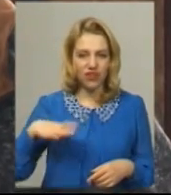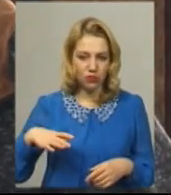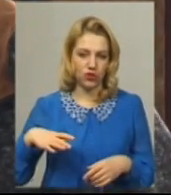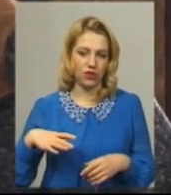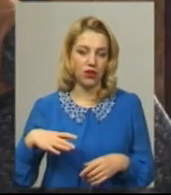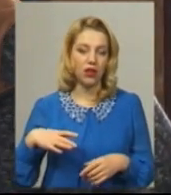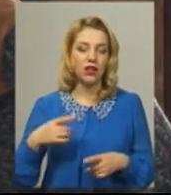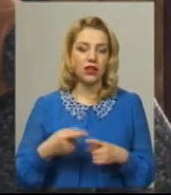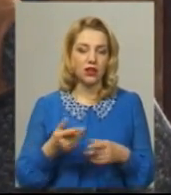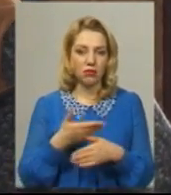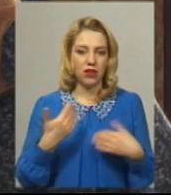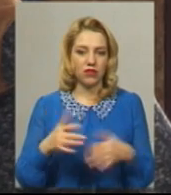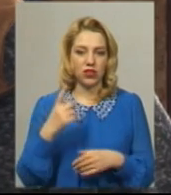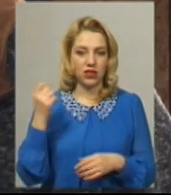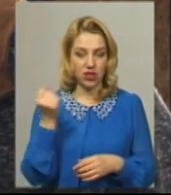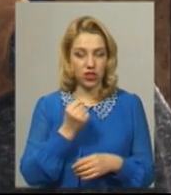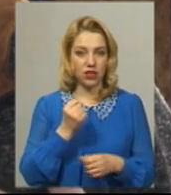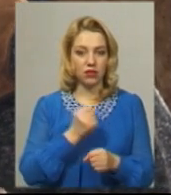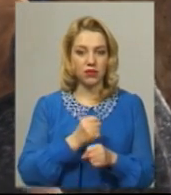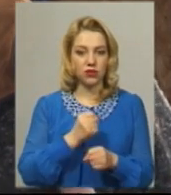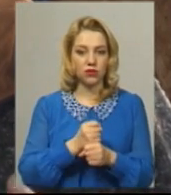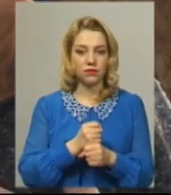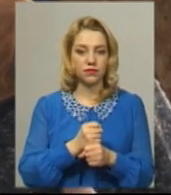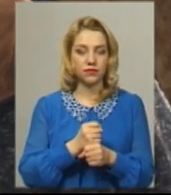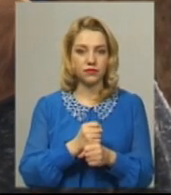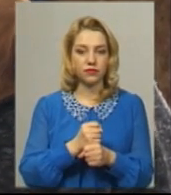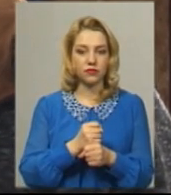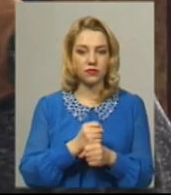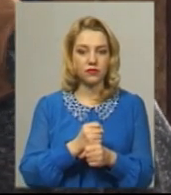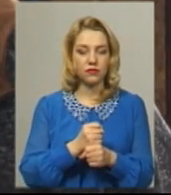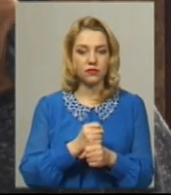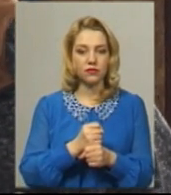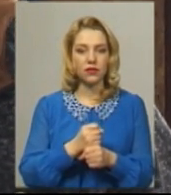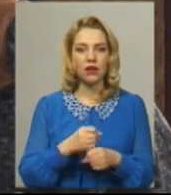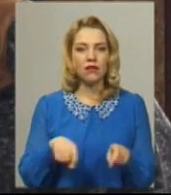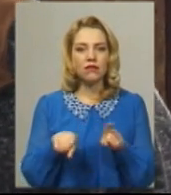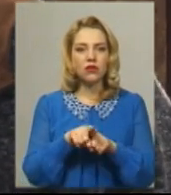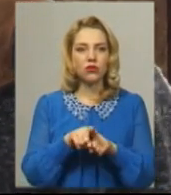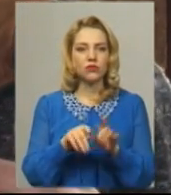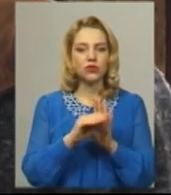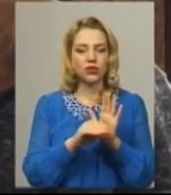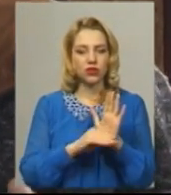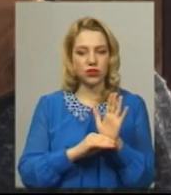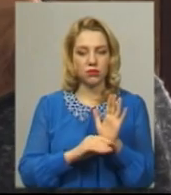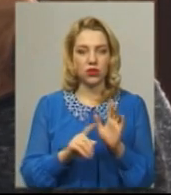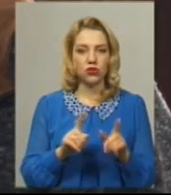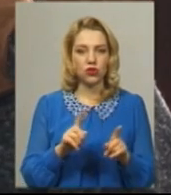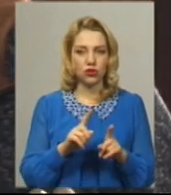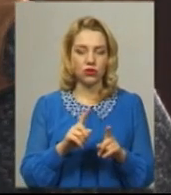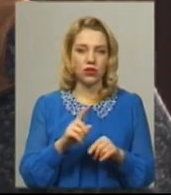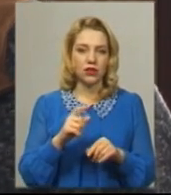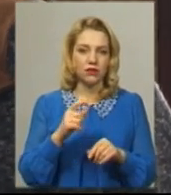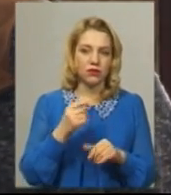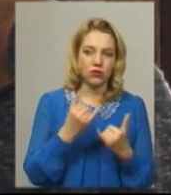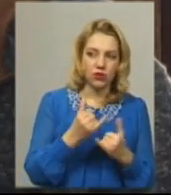вже неділю працювали в такому режимі, що не сьогодні, завтра має